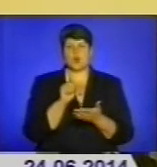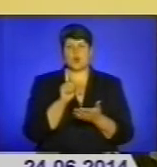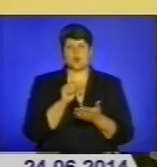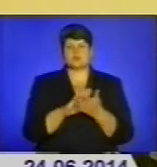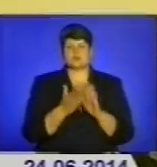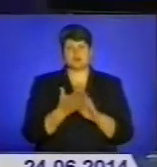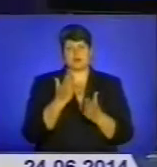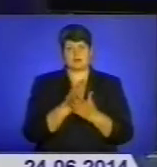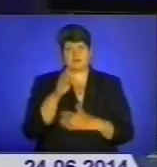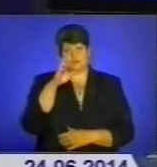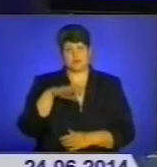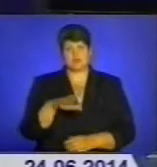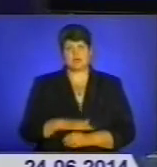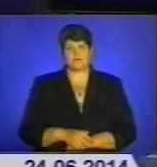в країні.